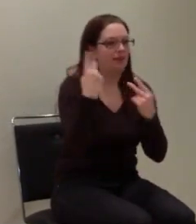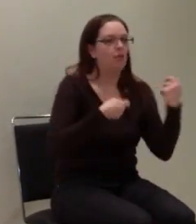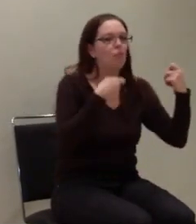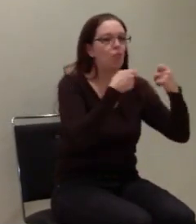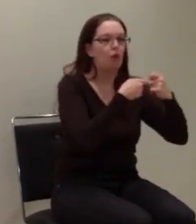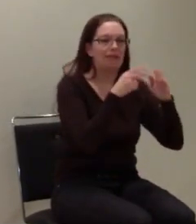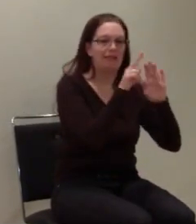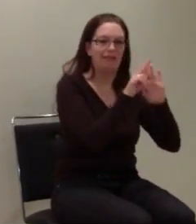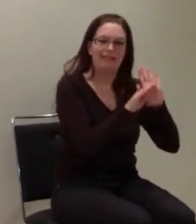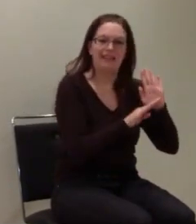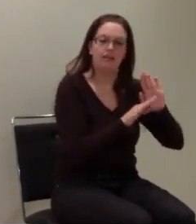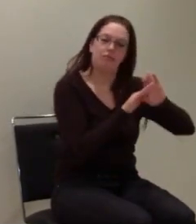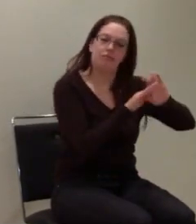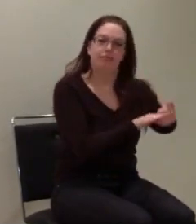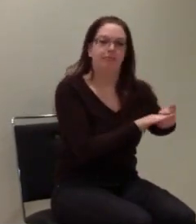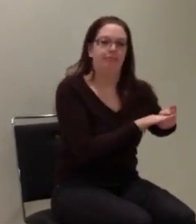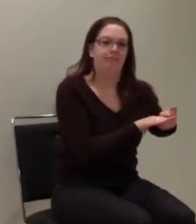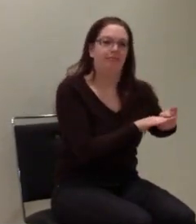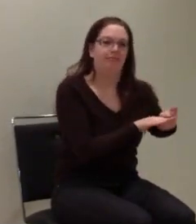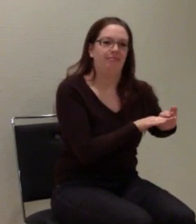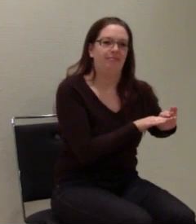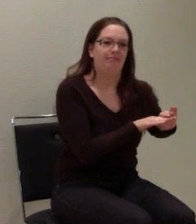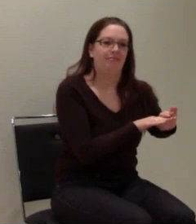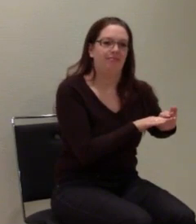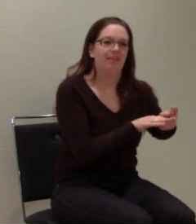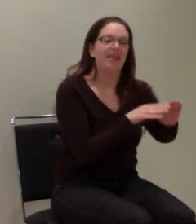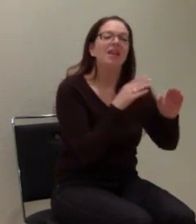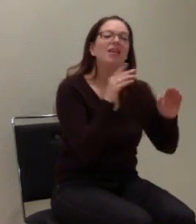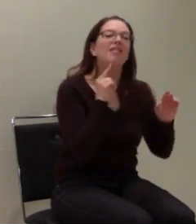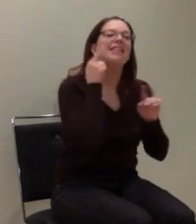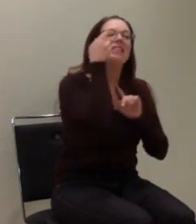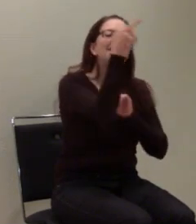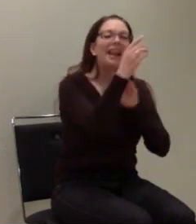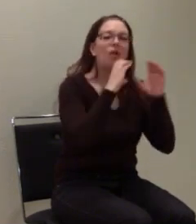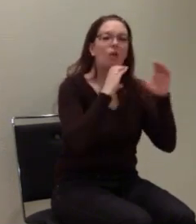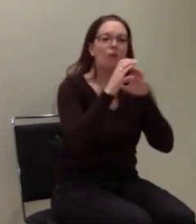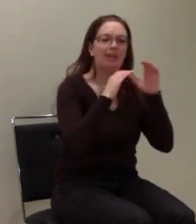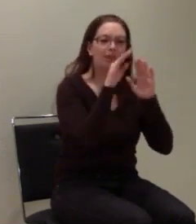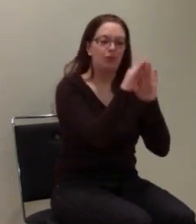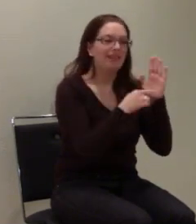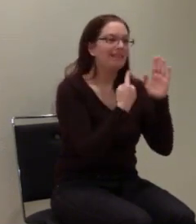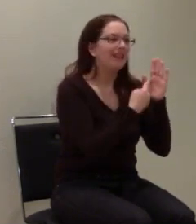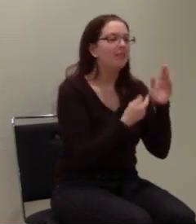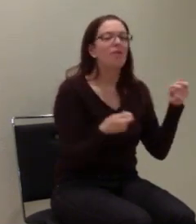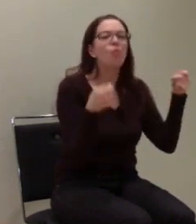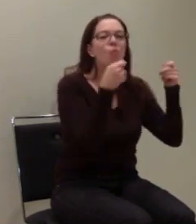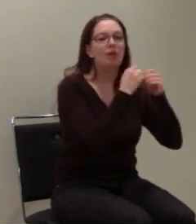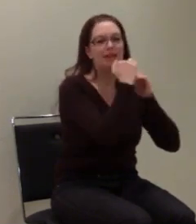da die gesetzlichen Bestimmungen, die im Telekommunikationsgesetz, Bundesrecht ist,